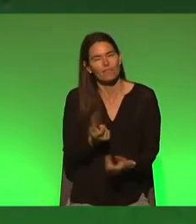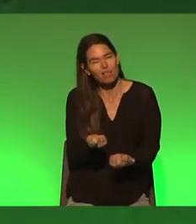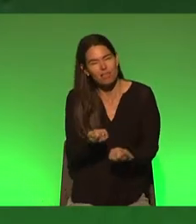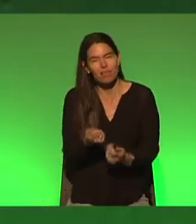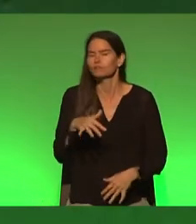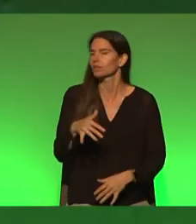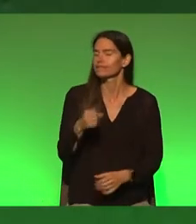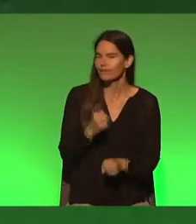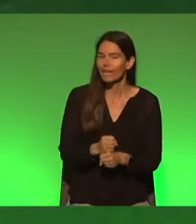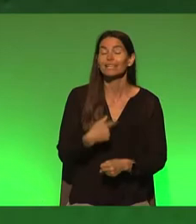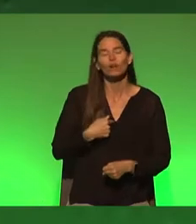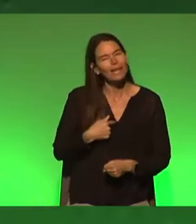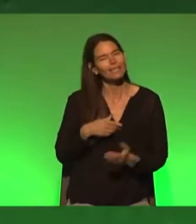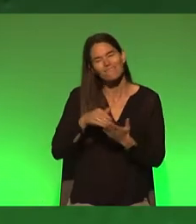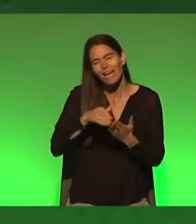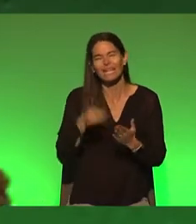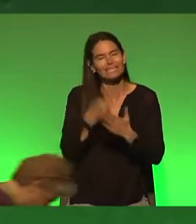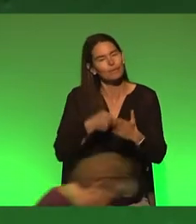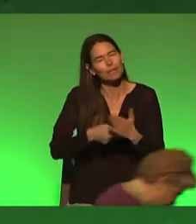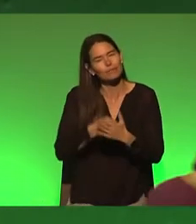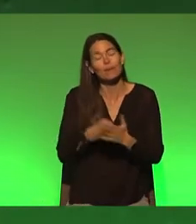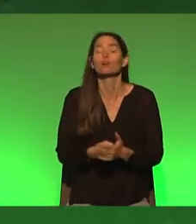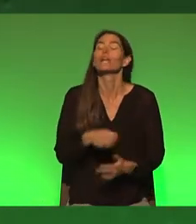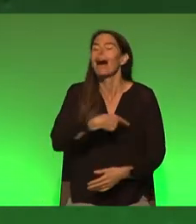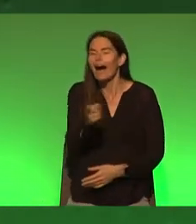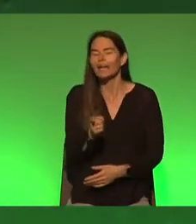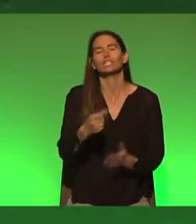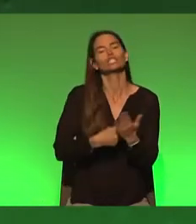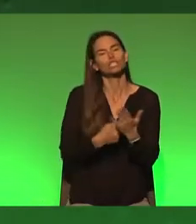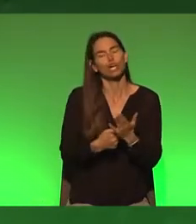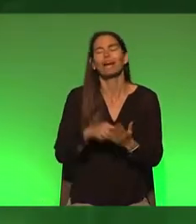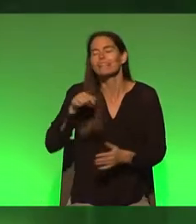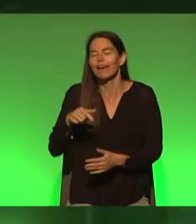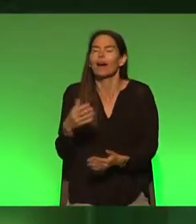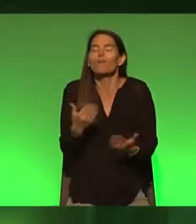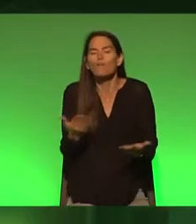Steueroasen zu sind und alle ihre Steuern da bezahlen, wo sie erwirtschaftet worden sind.